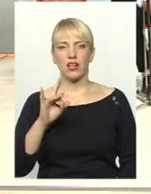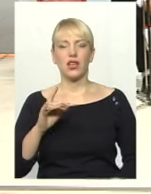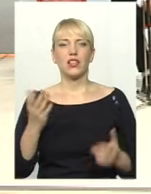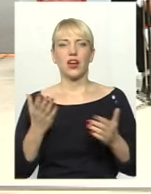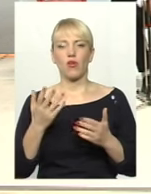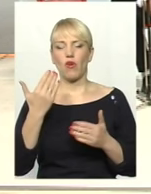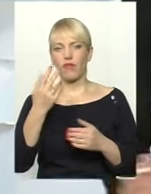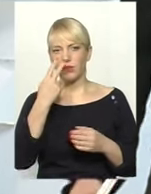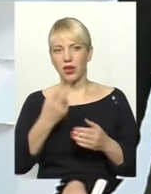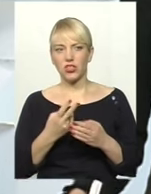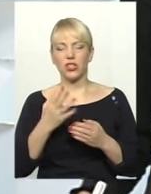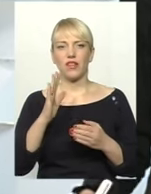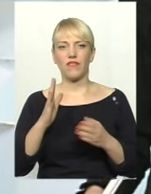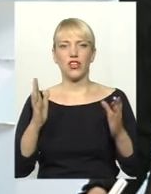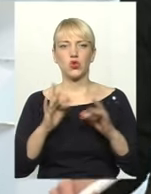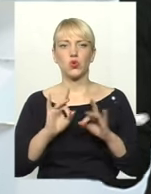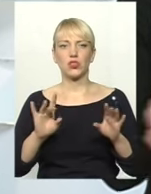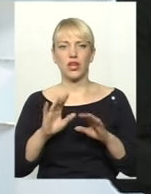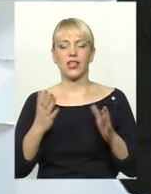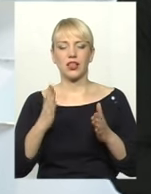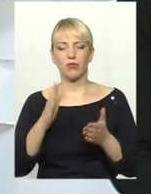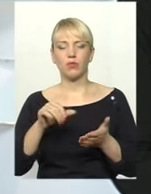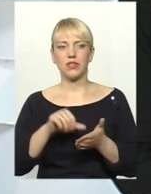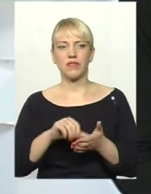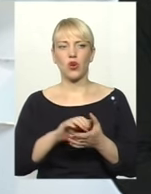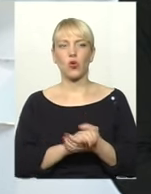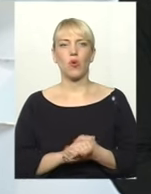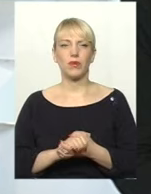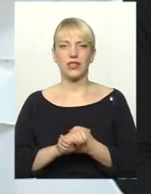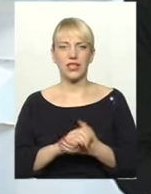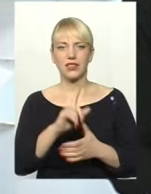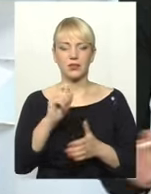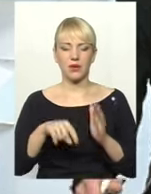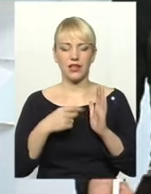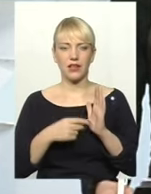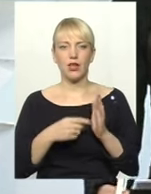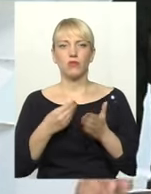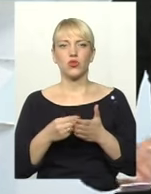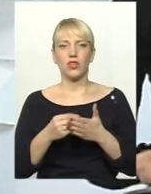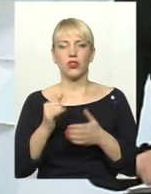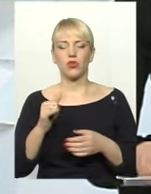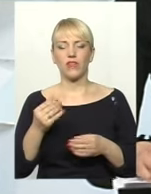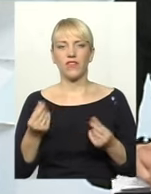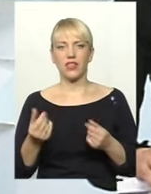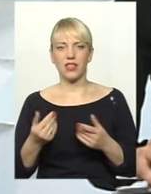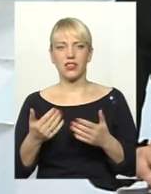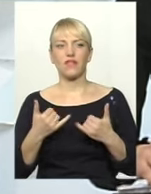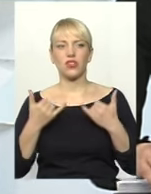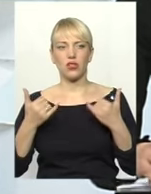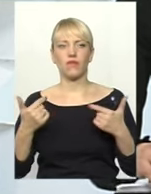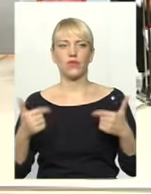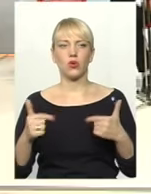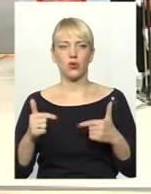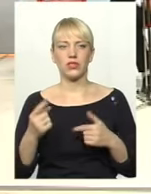який теж представлятиме в нас комітет з питань бюджету та фінансів. Отже, шановні гості,